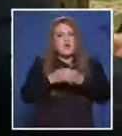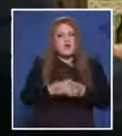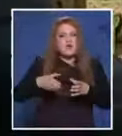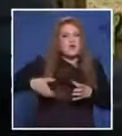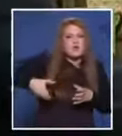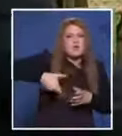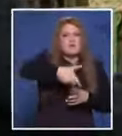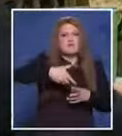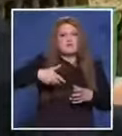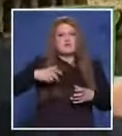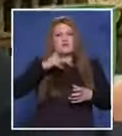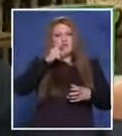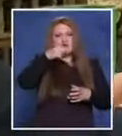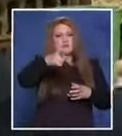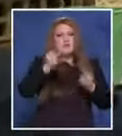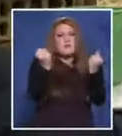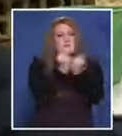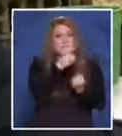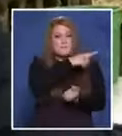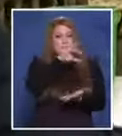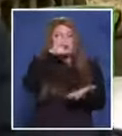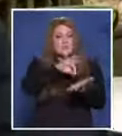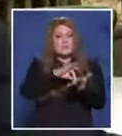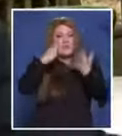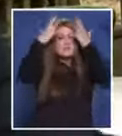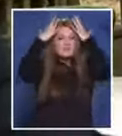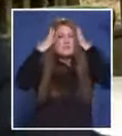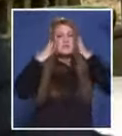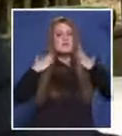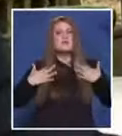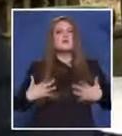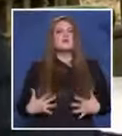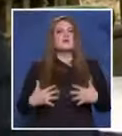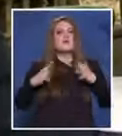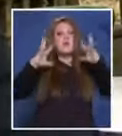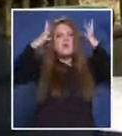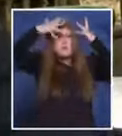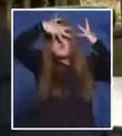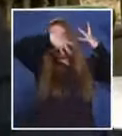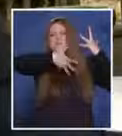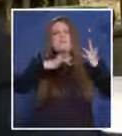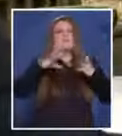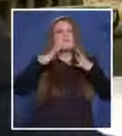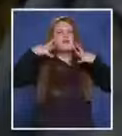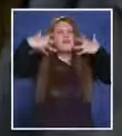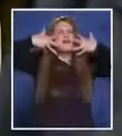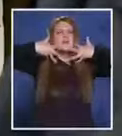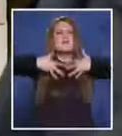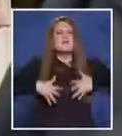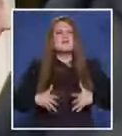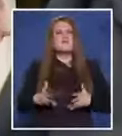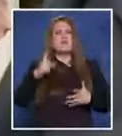заливали. Ето тук. Затова с на това място. Целият тук, ако са там обърнат. Целият в кръв.